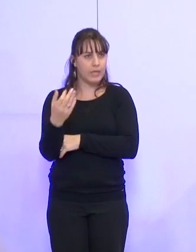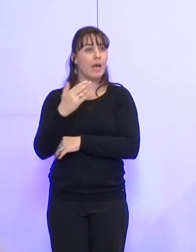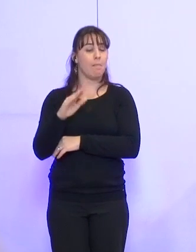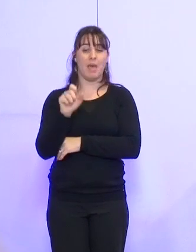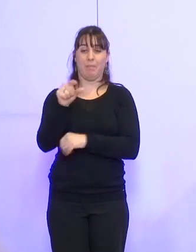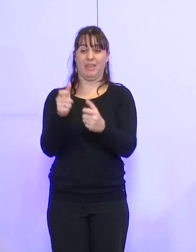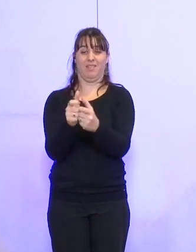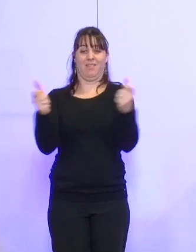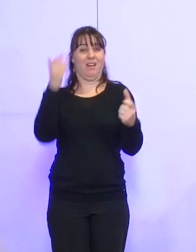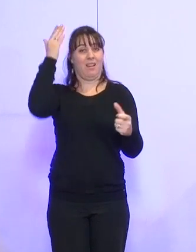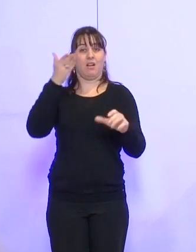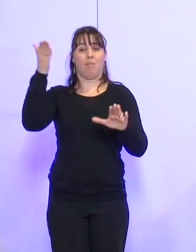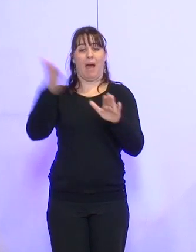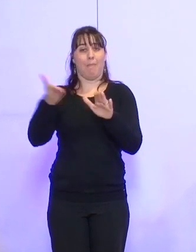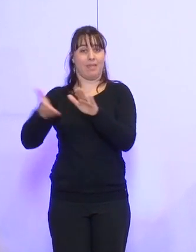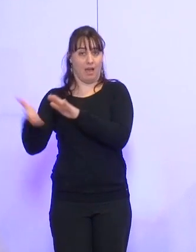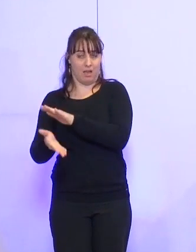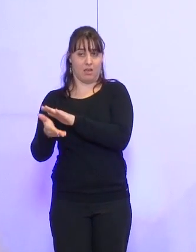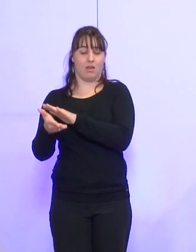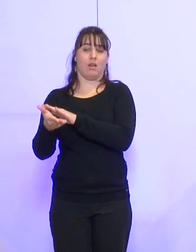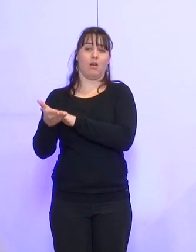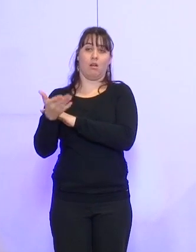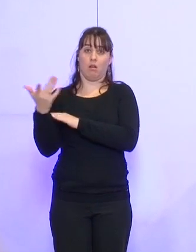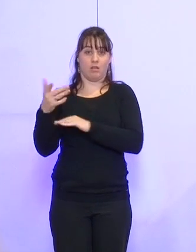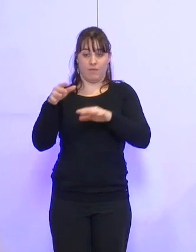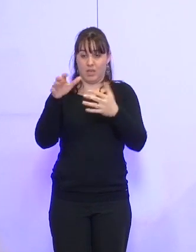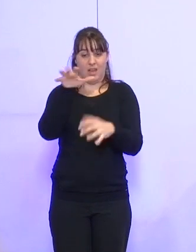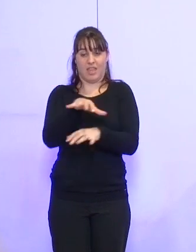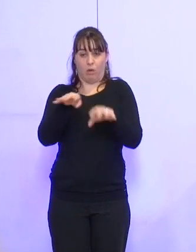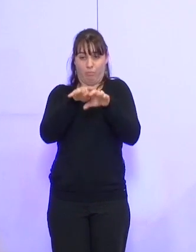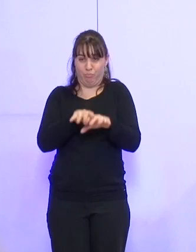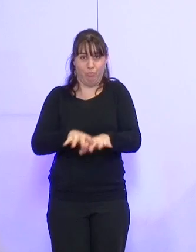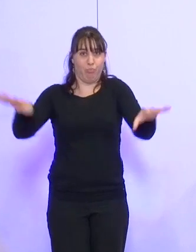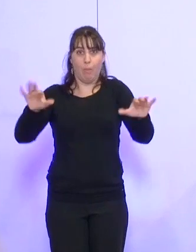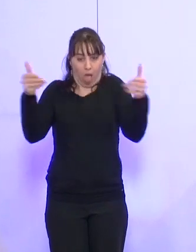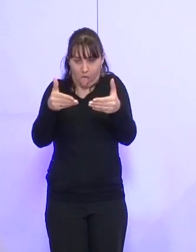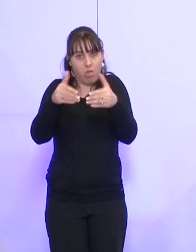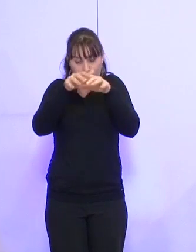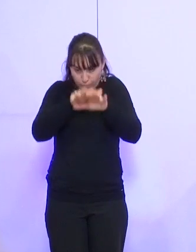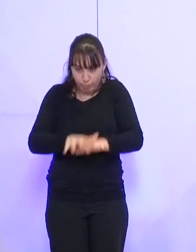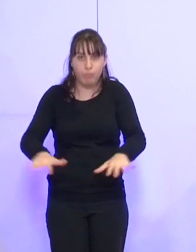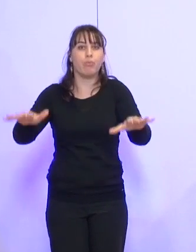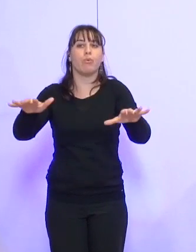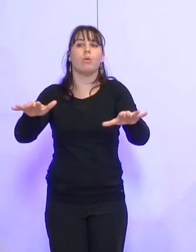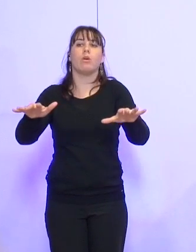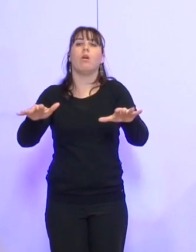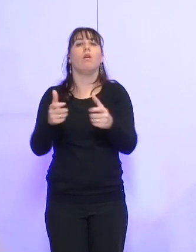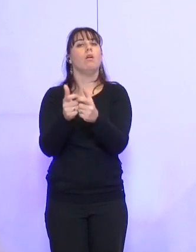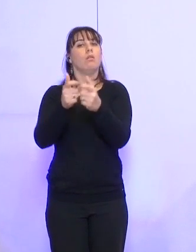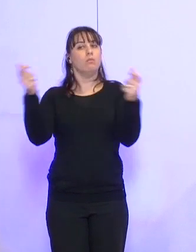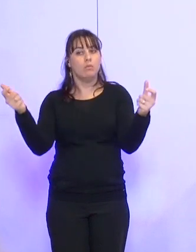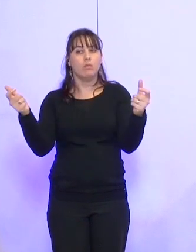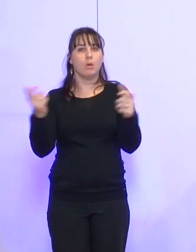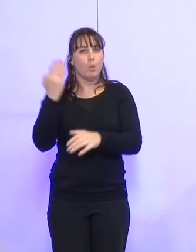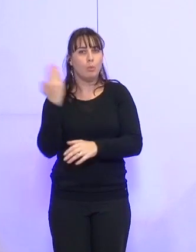abattoir a en fait un rayonnement territorial très important, que c'est un abattoir qui nécessitait